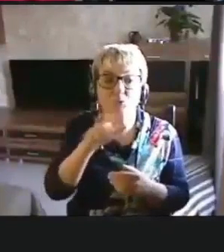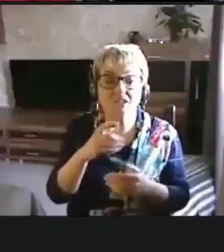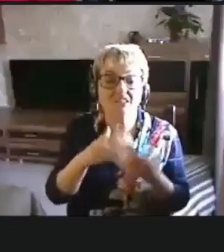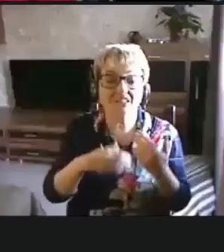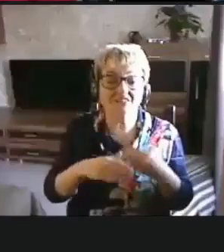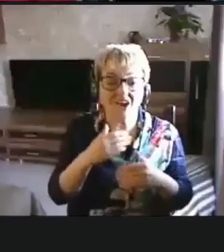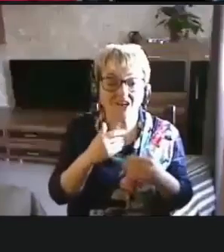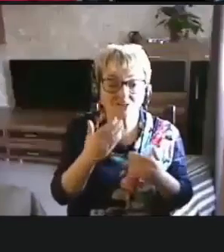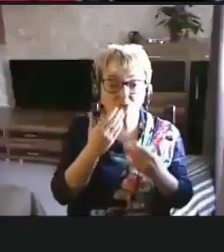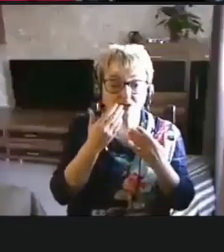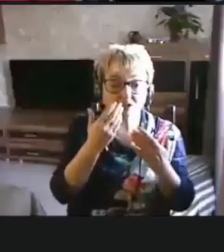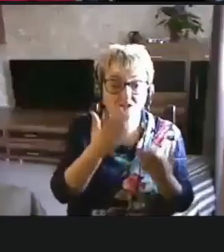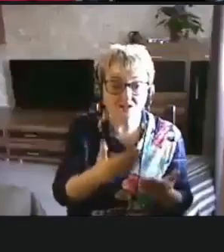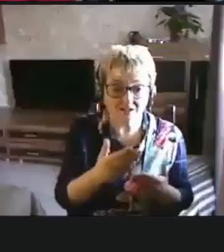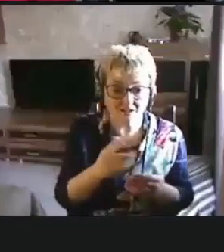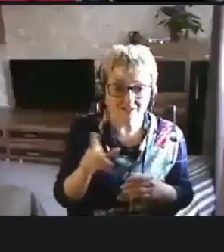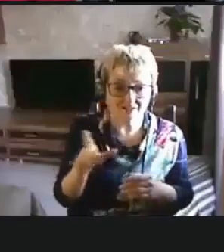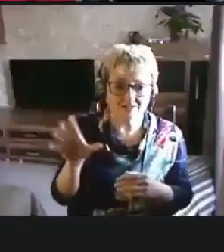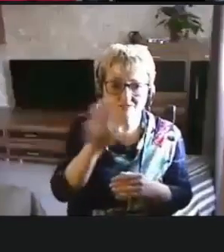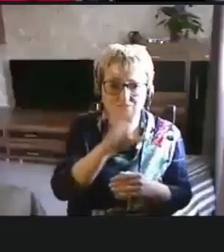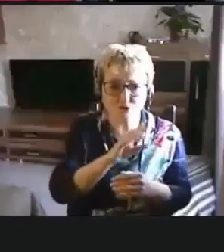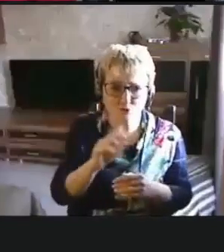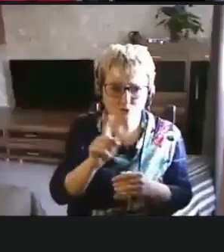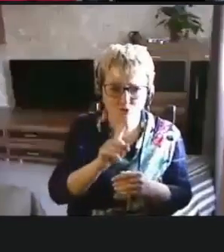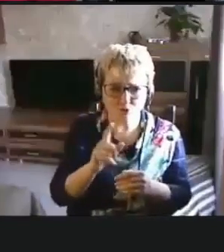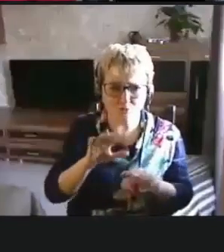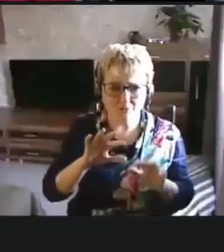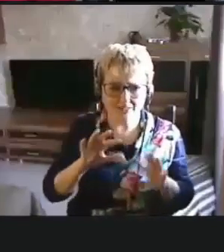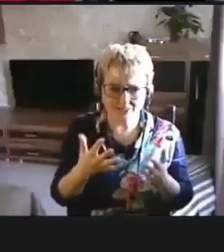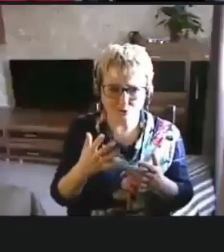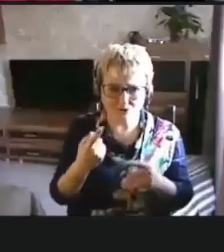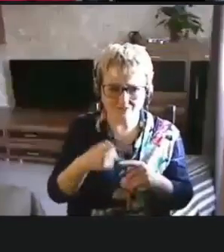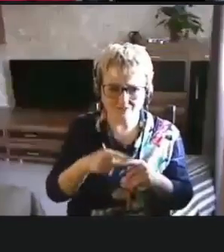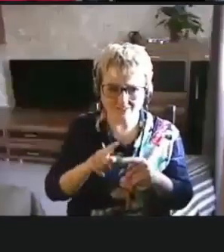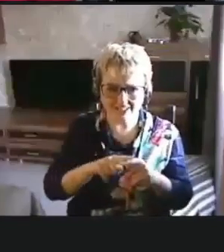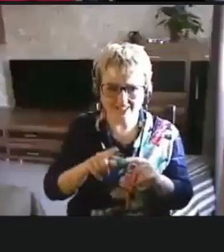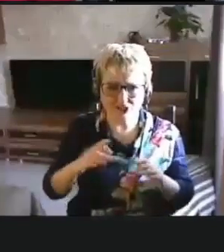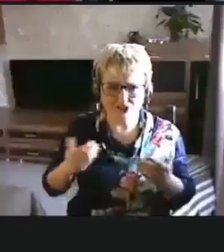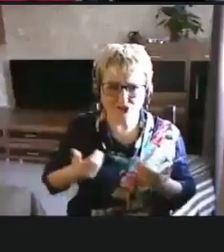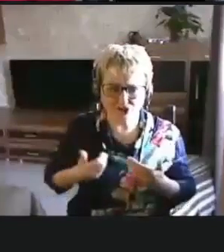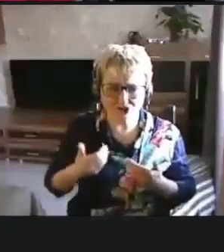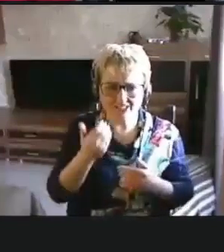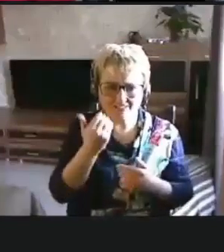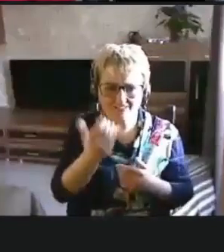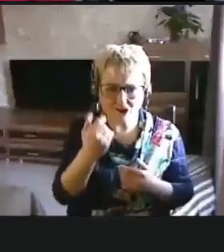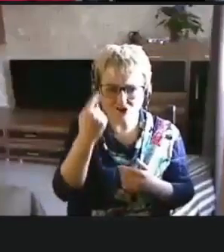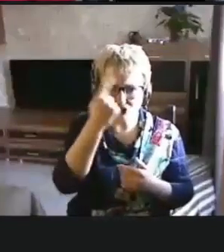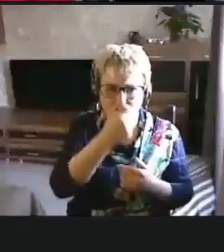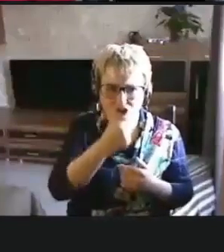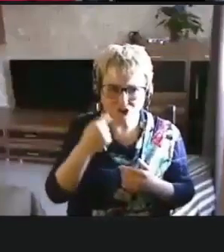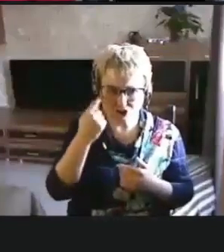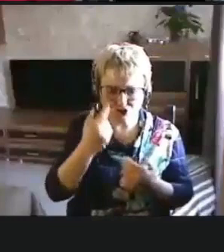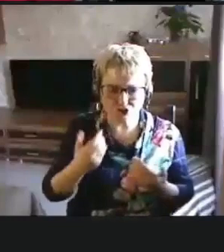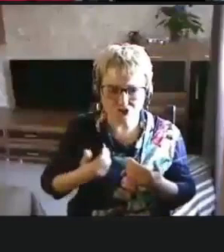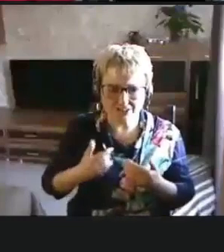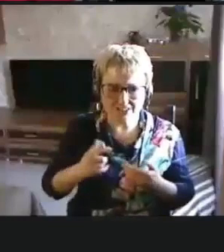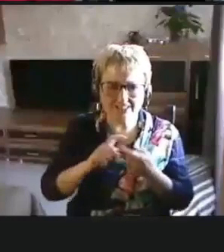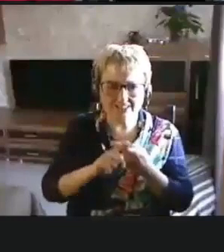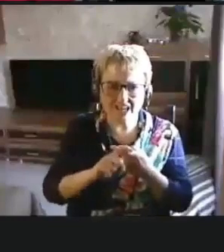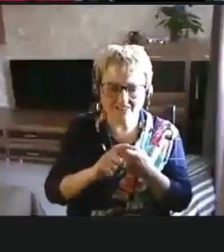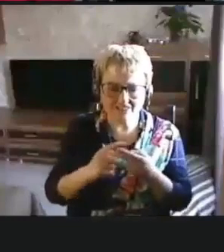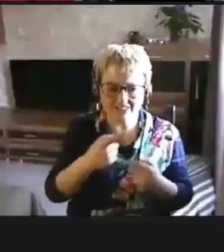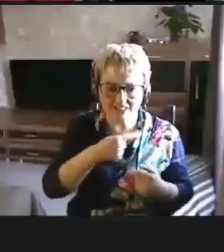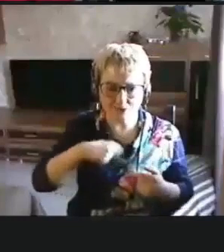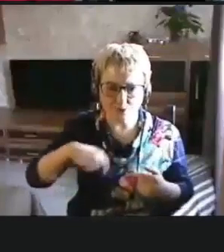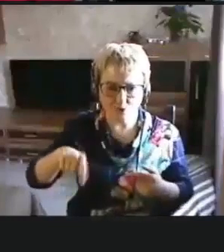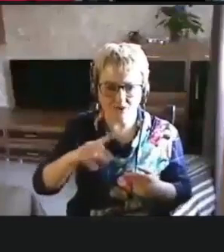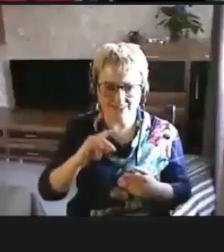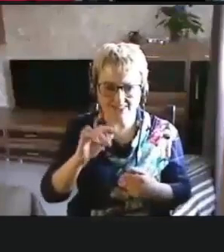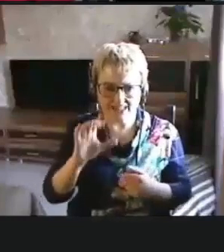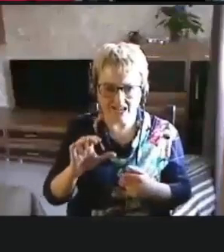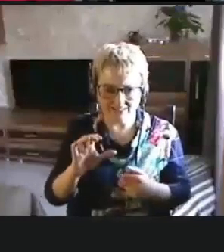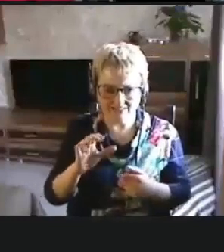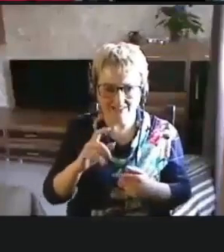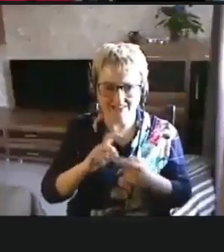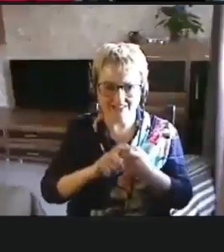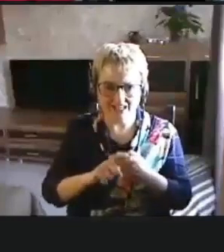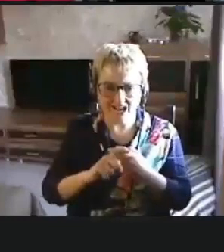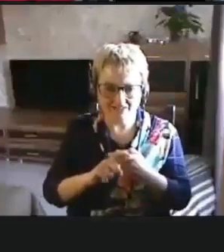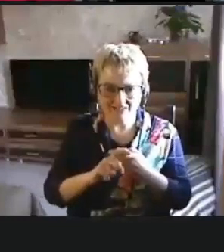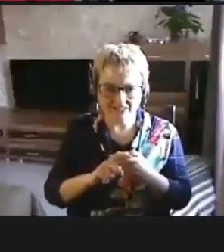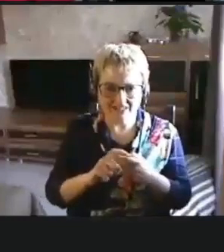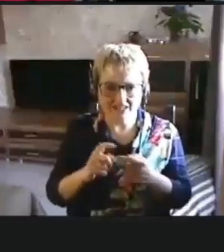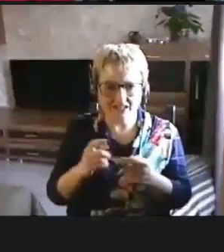вот все, что происходит в этой жизни, в вашей личной жизни, в нашей жизни, зависит от нас. От нас зависит,